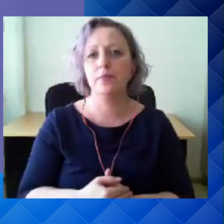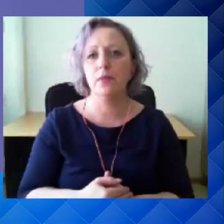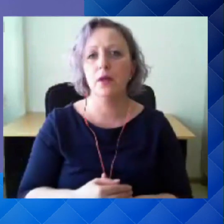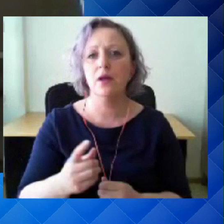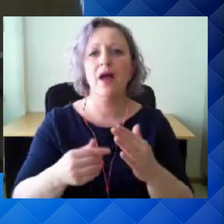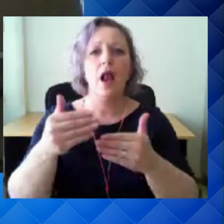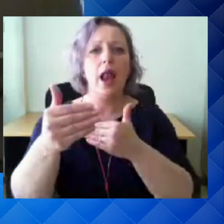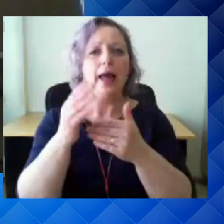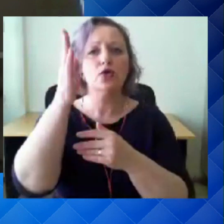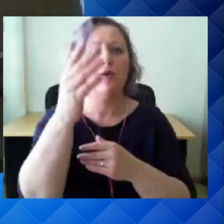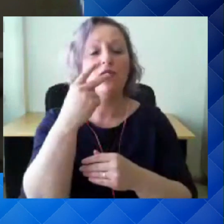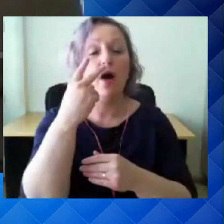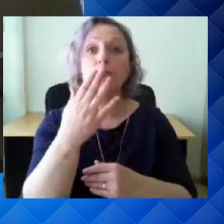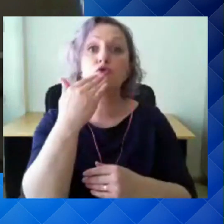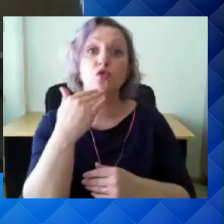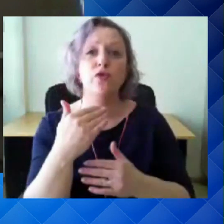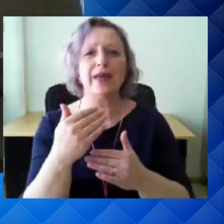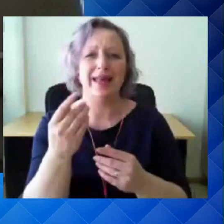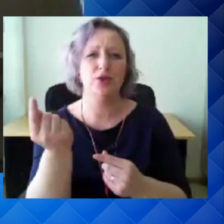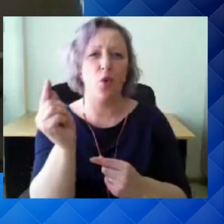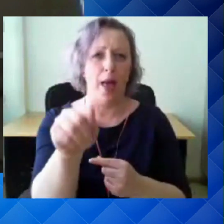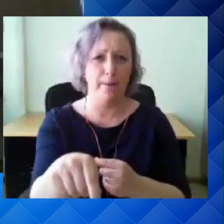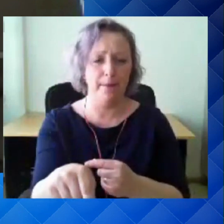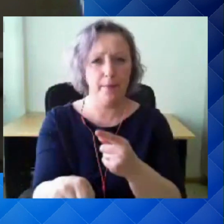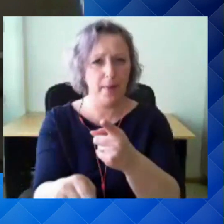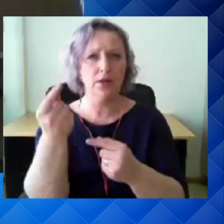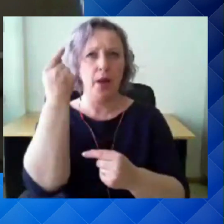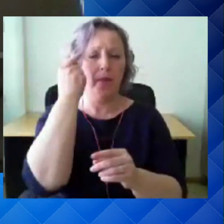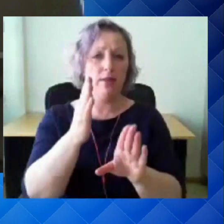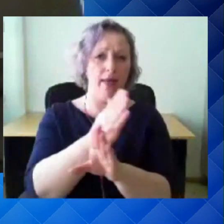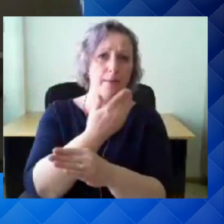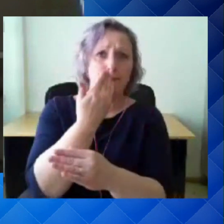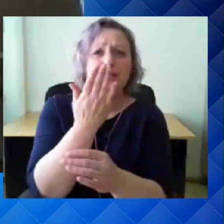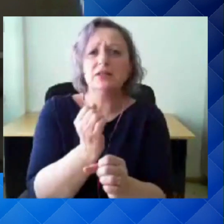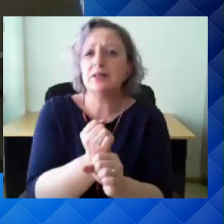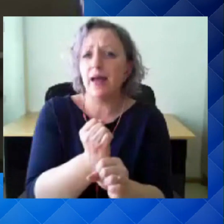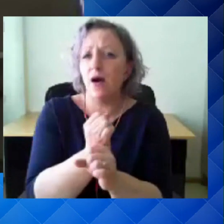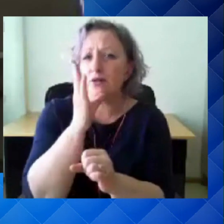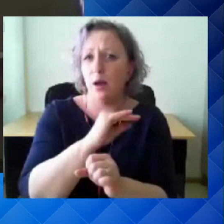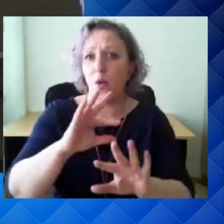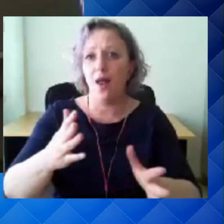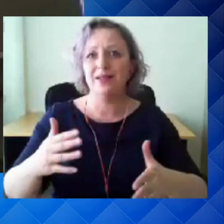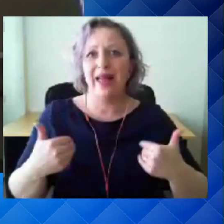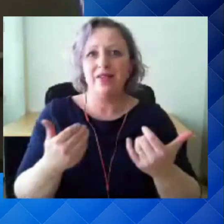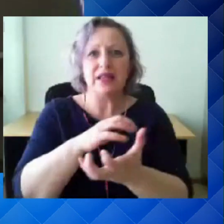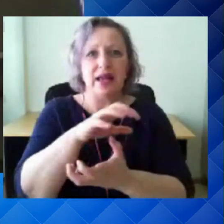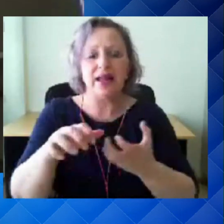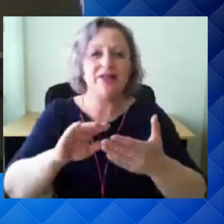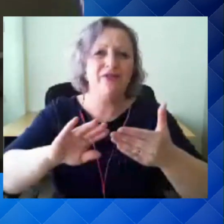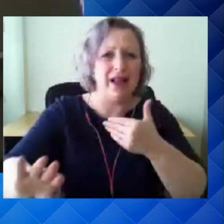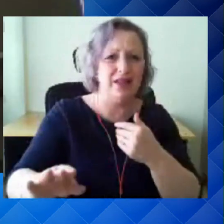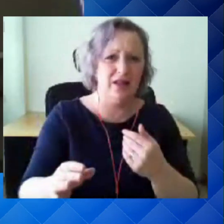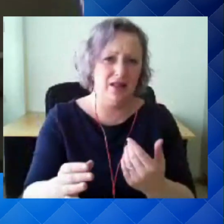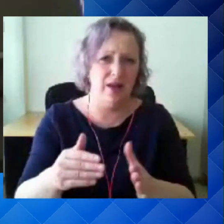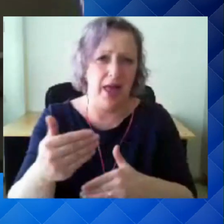eelolevasse suvesse, siis mida me saame teha, et järgmistervise kriisi vältida? Me teame